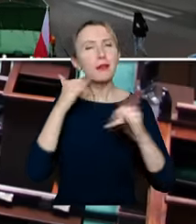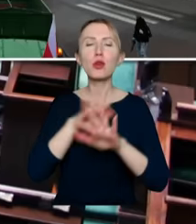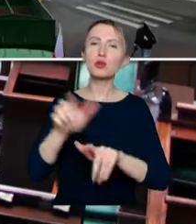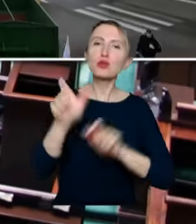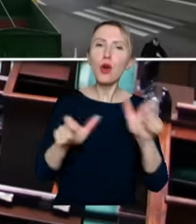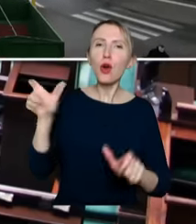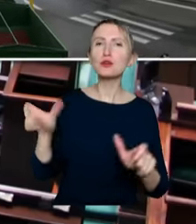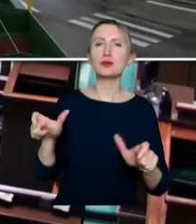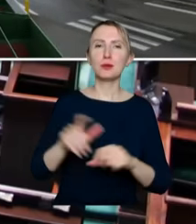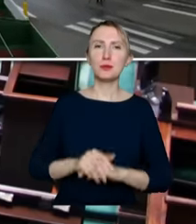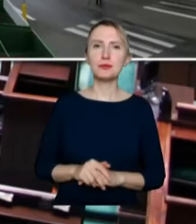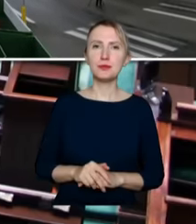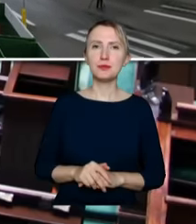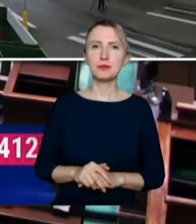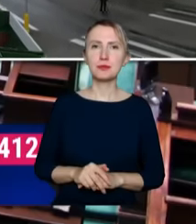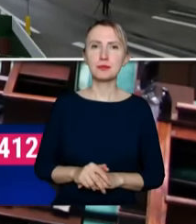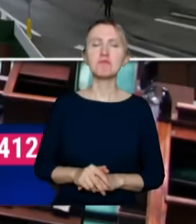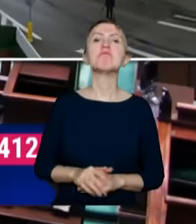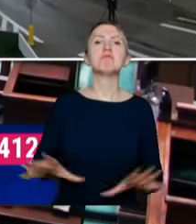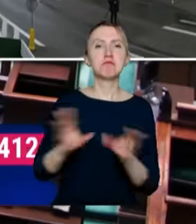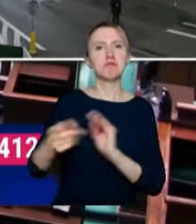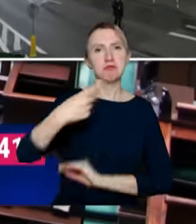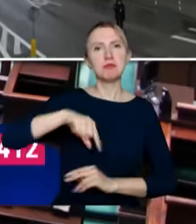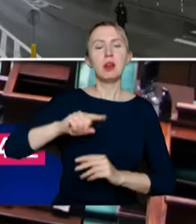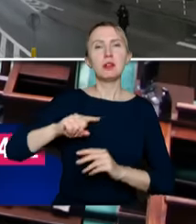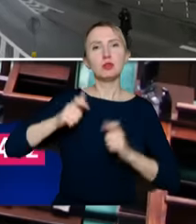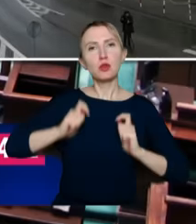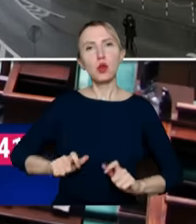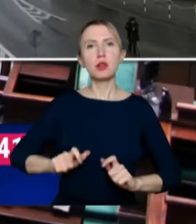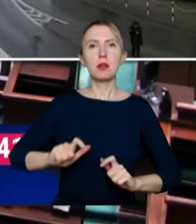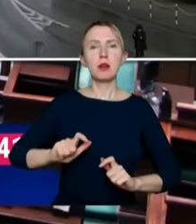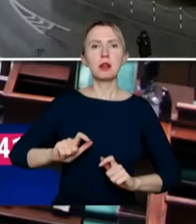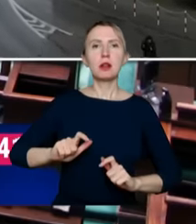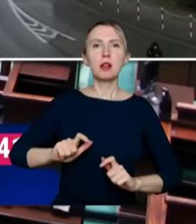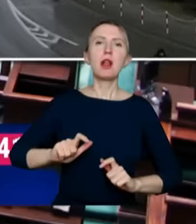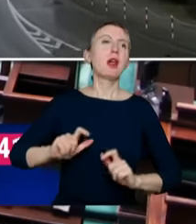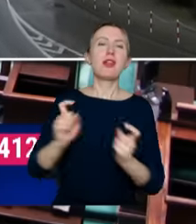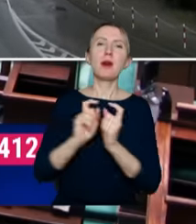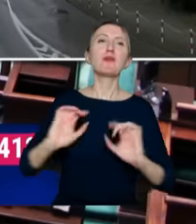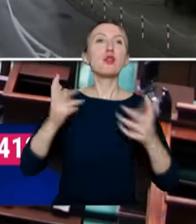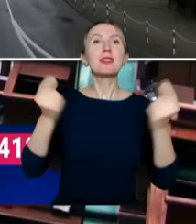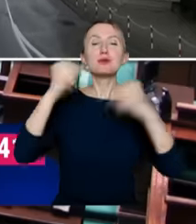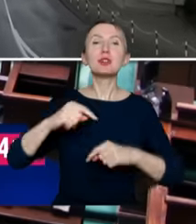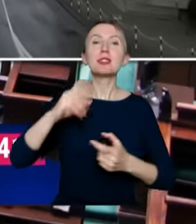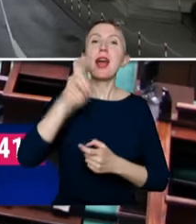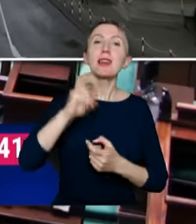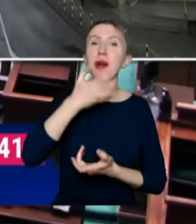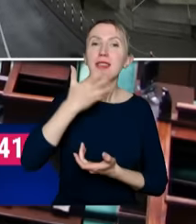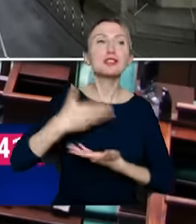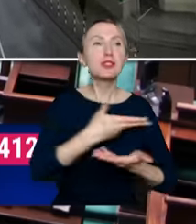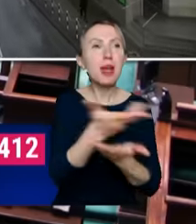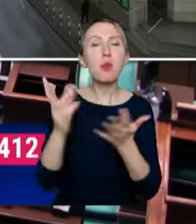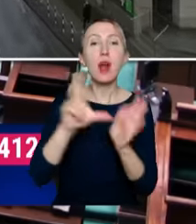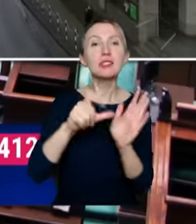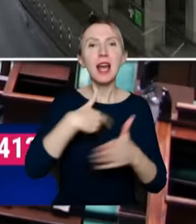są z nami, z rolnikami, na protesty przyjeżdżają, z ciepłą herbatą, z ciastem, starają się,